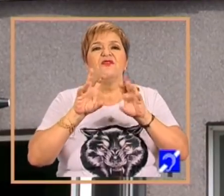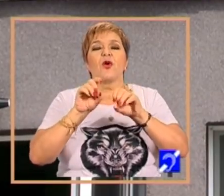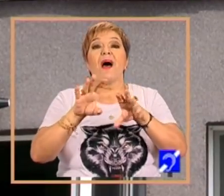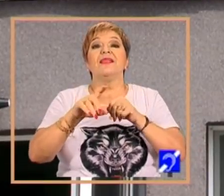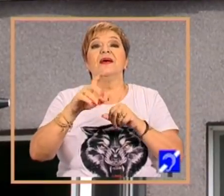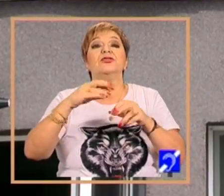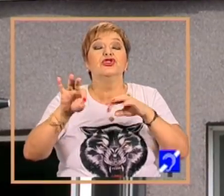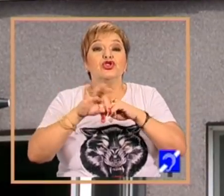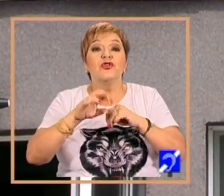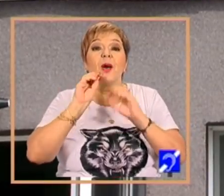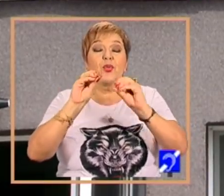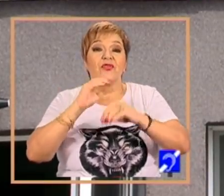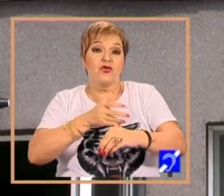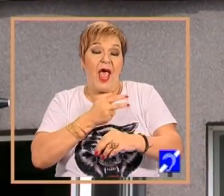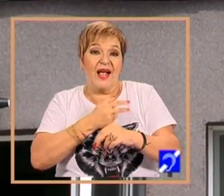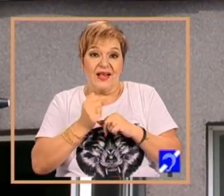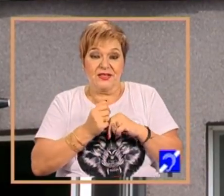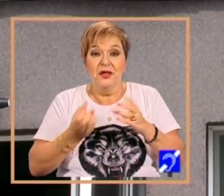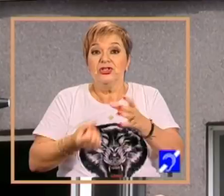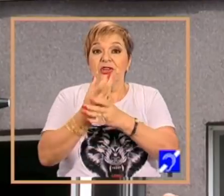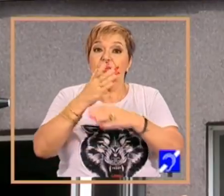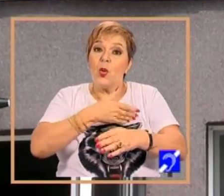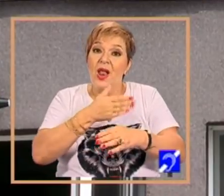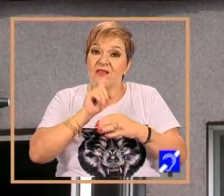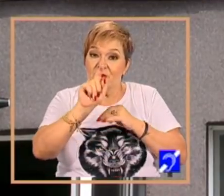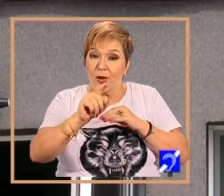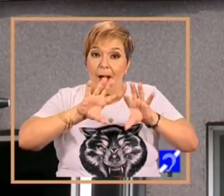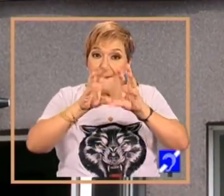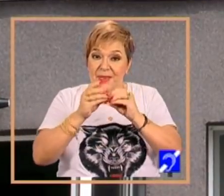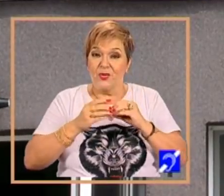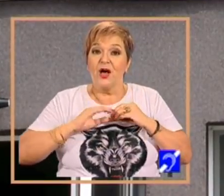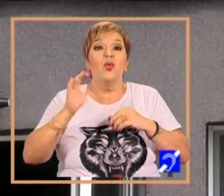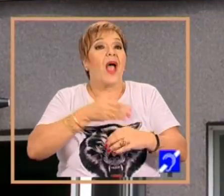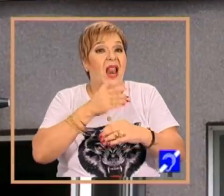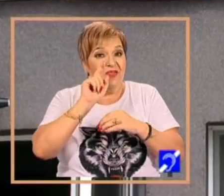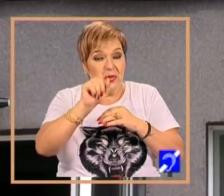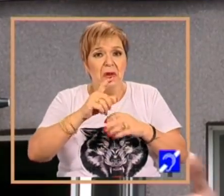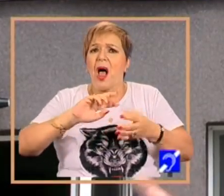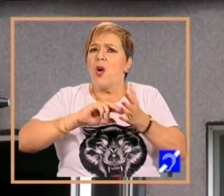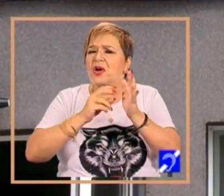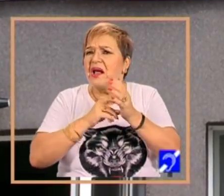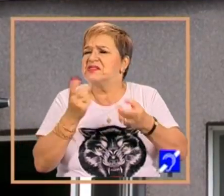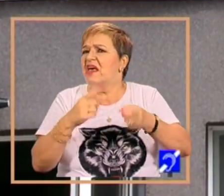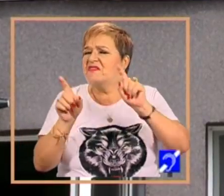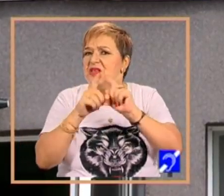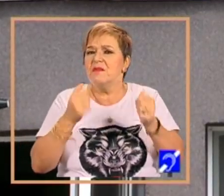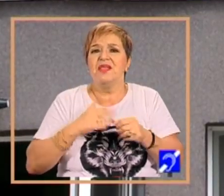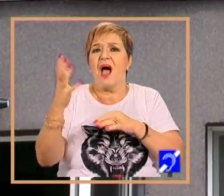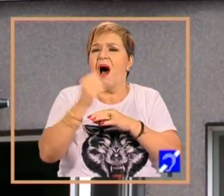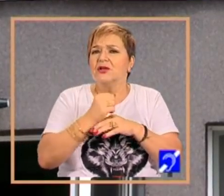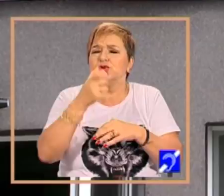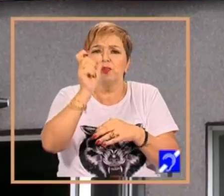engleză, am început de la elevii noștri. Și împreună cu ei am organizat câteva emperimente, am atras oameni,